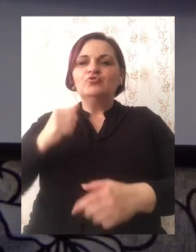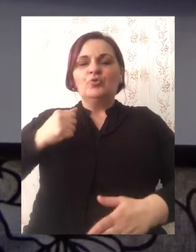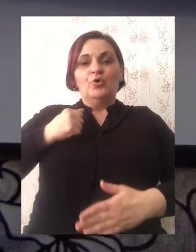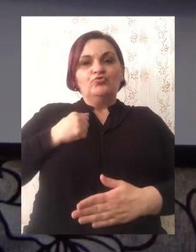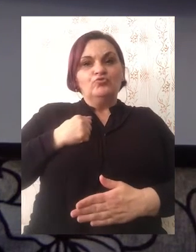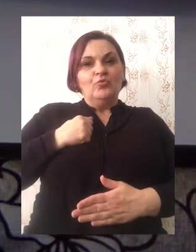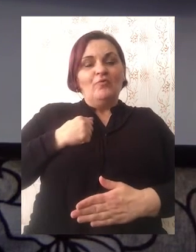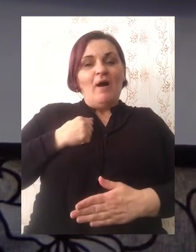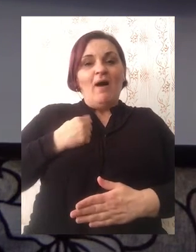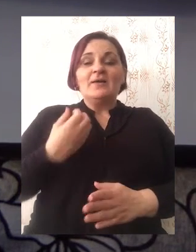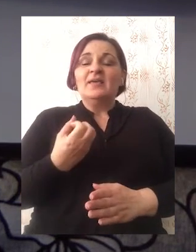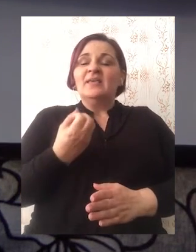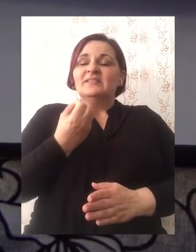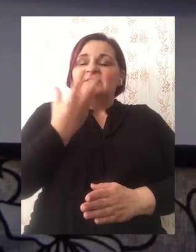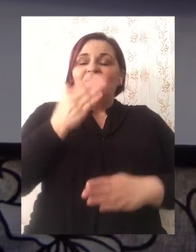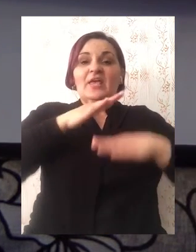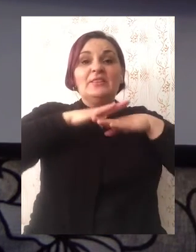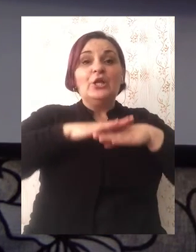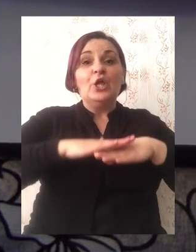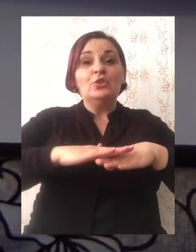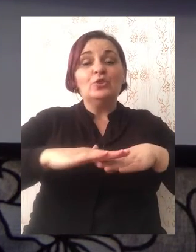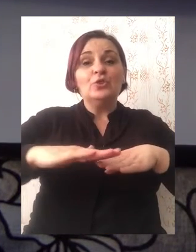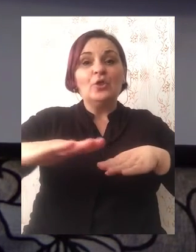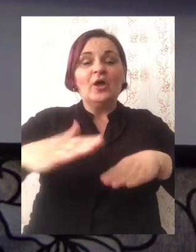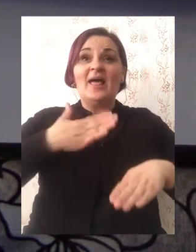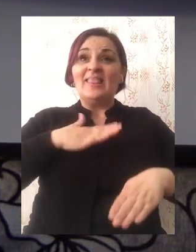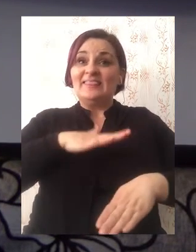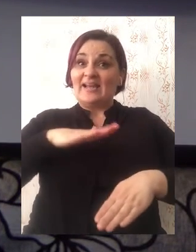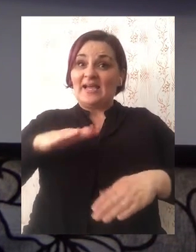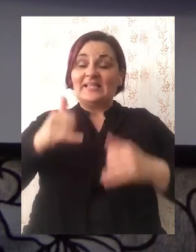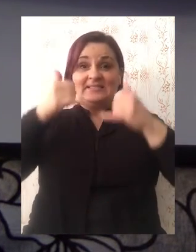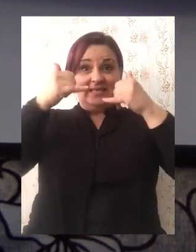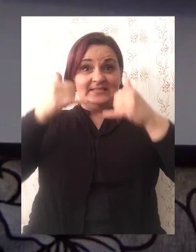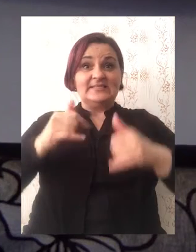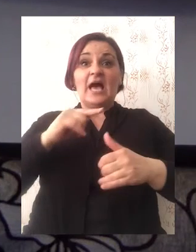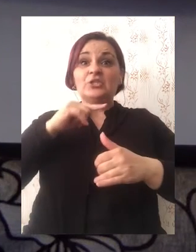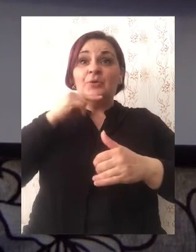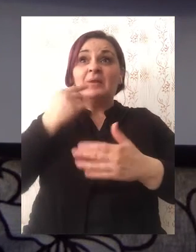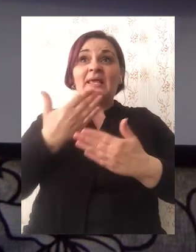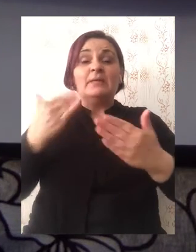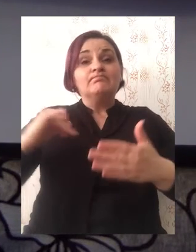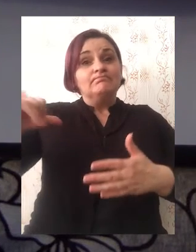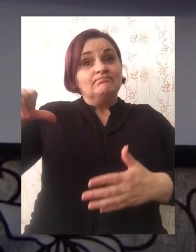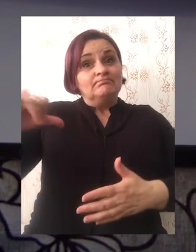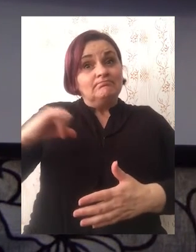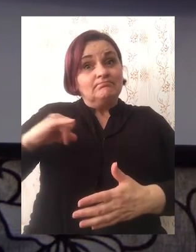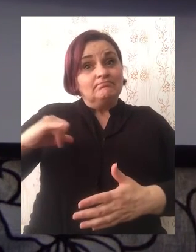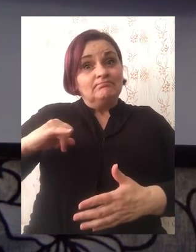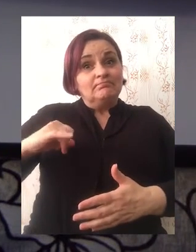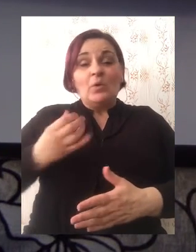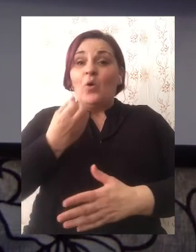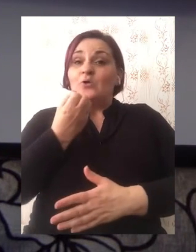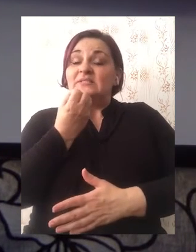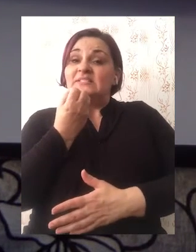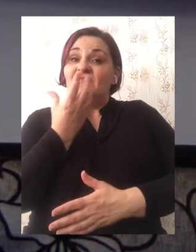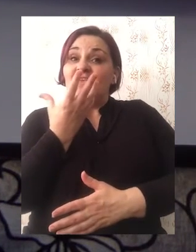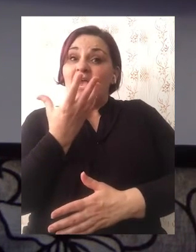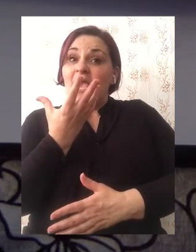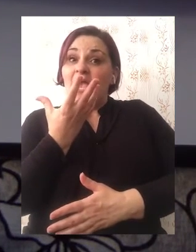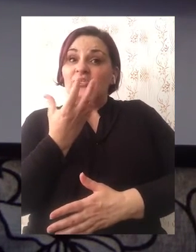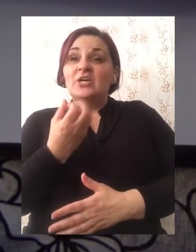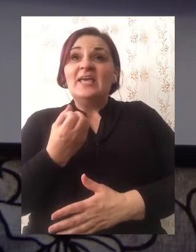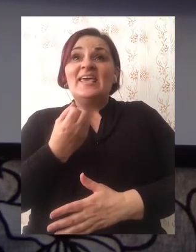cvjetne doline. Drave djeco, sada ću vam reći nekoliko zanimljivosti o cvijeću.